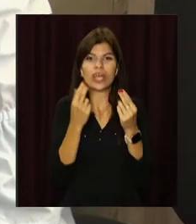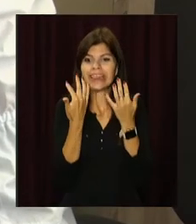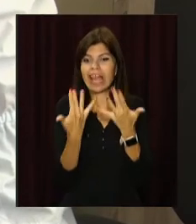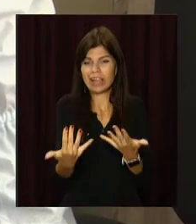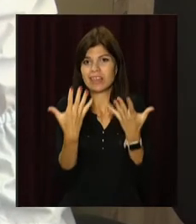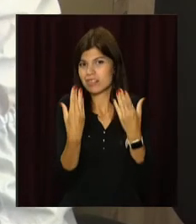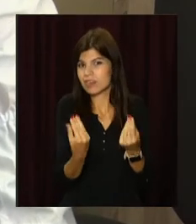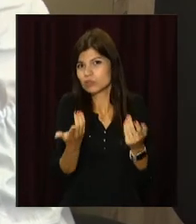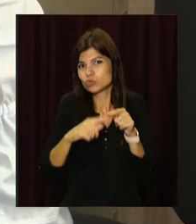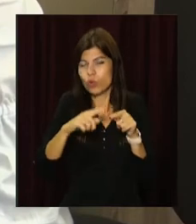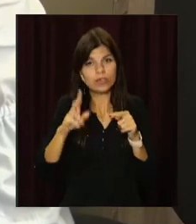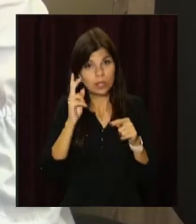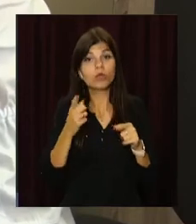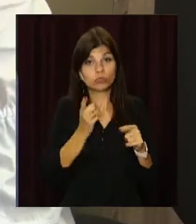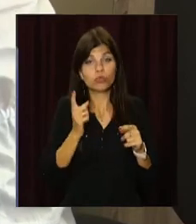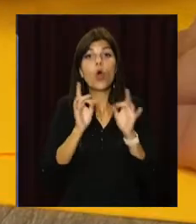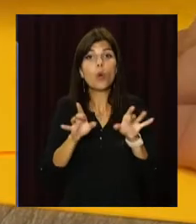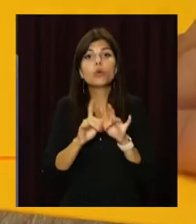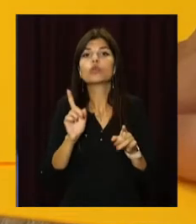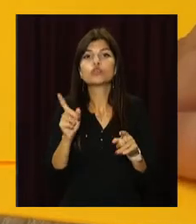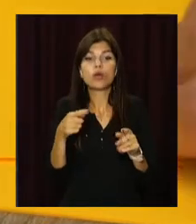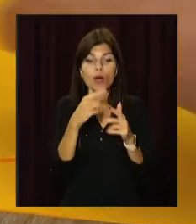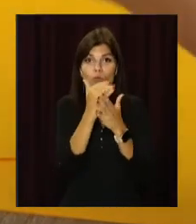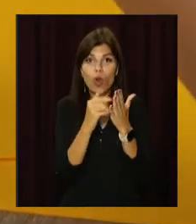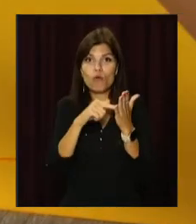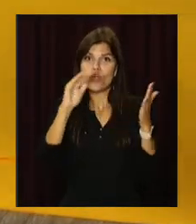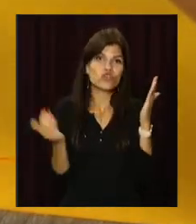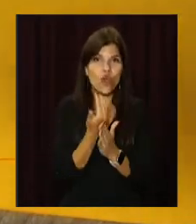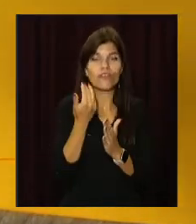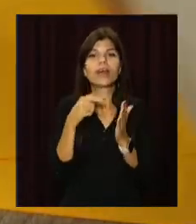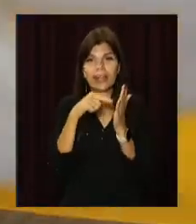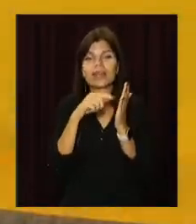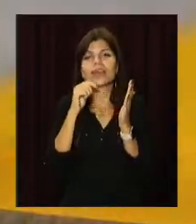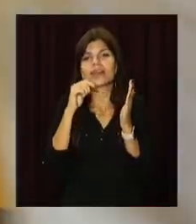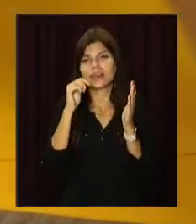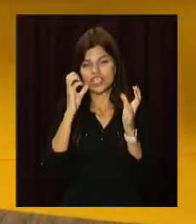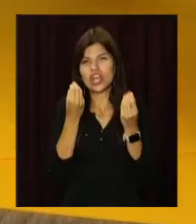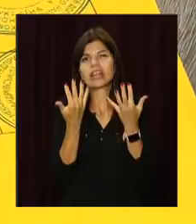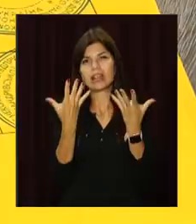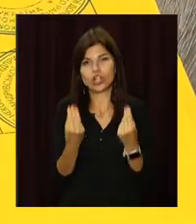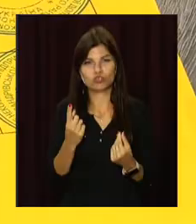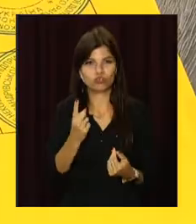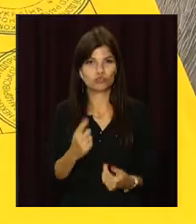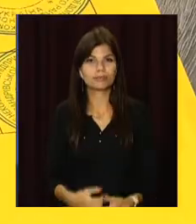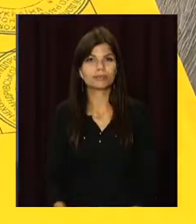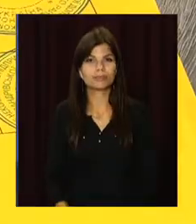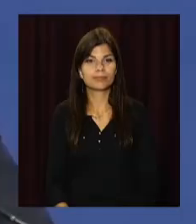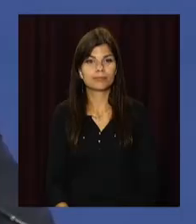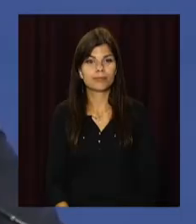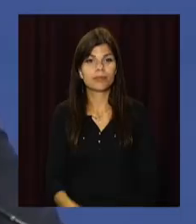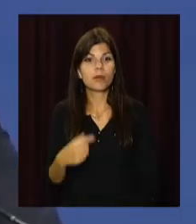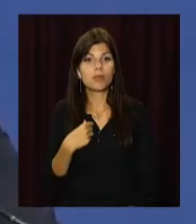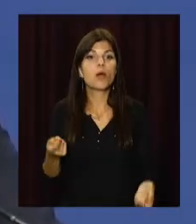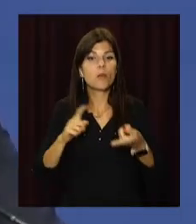незабаром, обіцяють у Мінцифри. Пояснюють, додаток оновлюється, і це може зайняти ще кілька днів. Ми